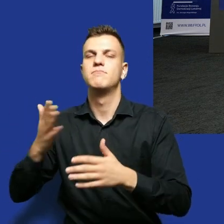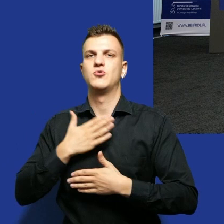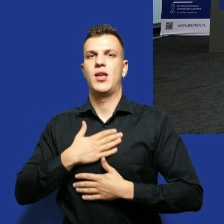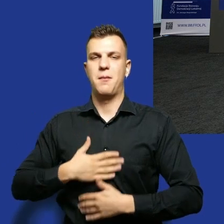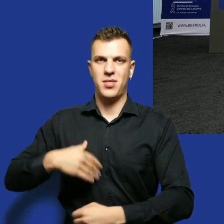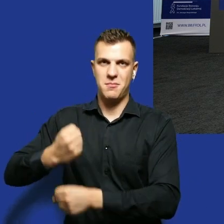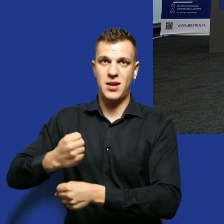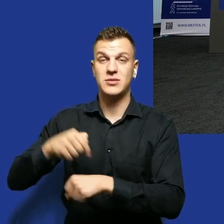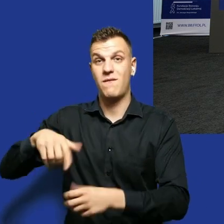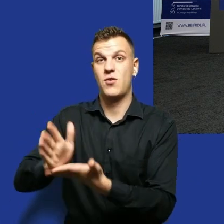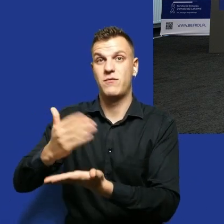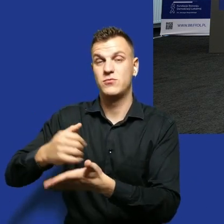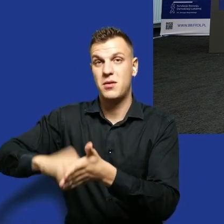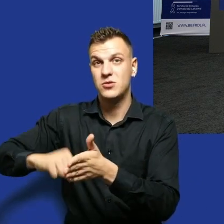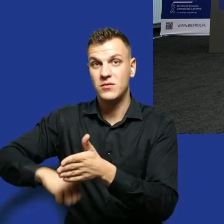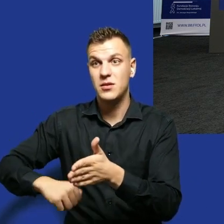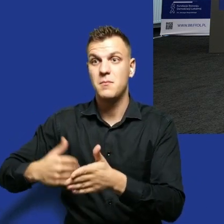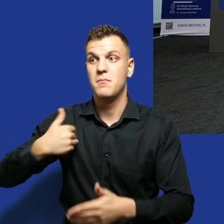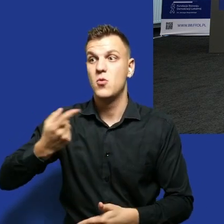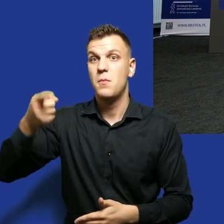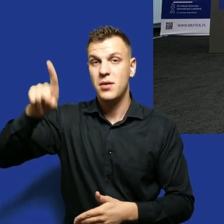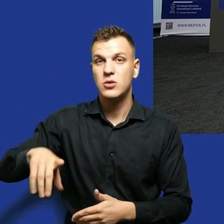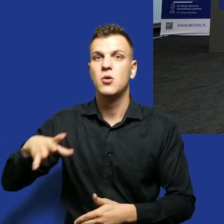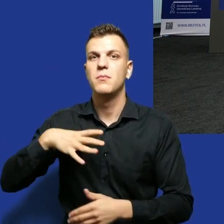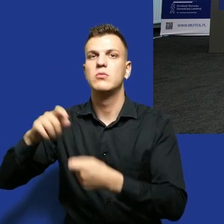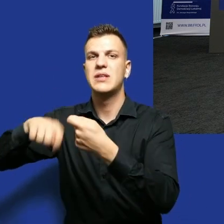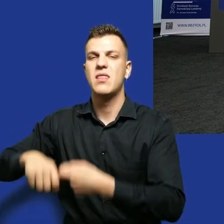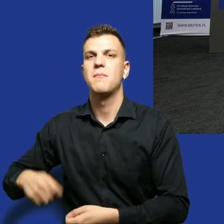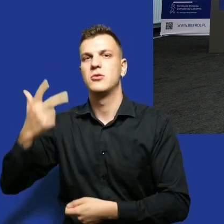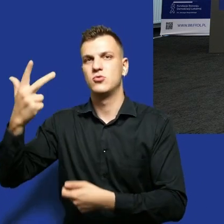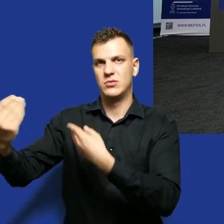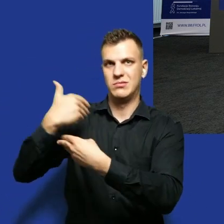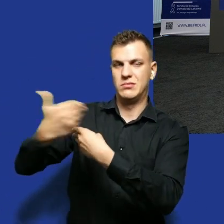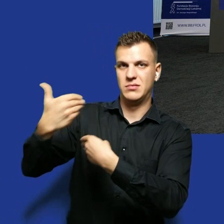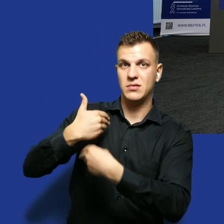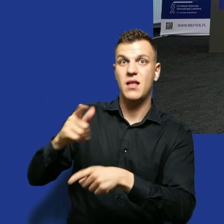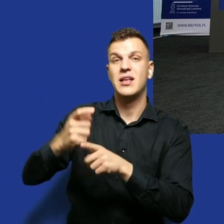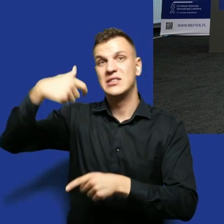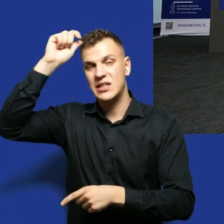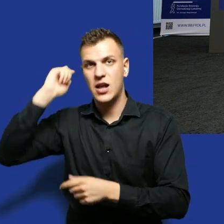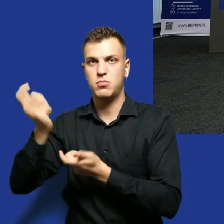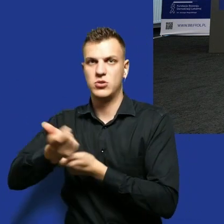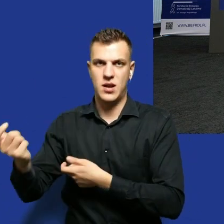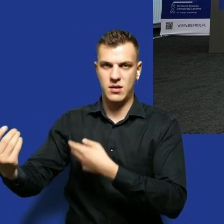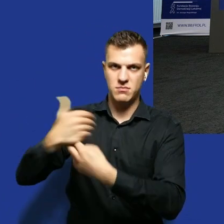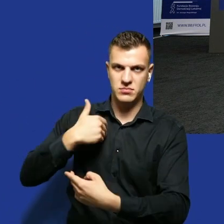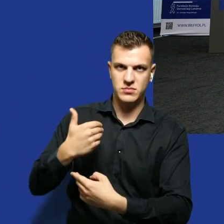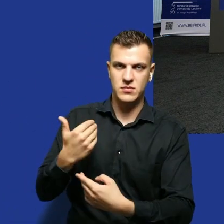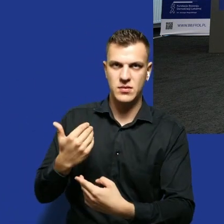mazowieckim. W perspektywie jednego miesiąca miałem trzy kontrole scenepidum, nadzór budowlany, straż pożarną. W